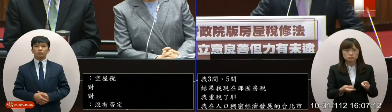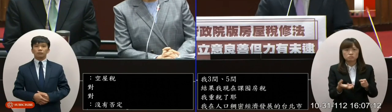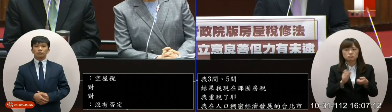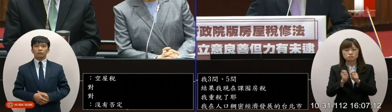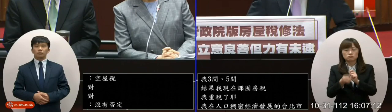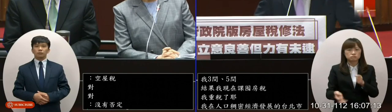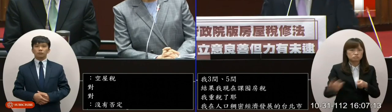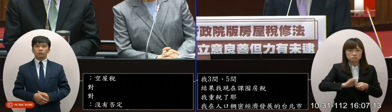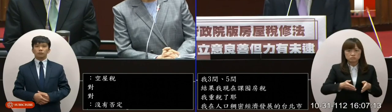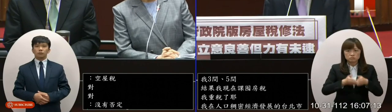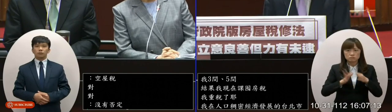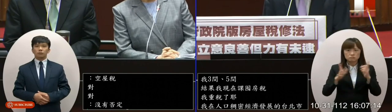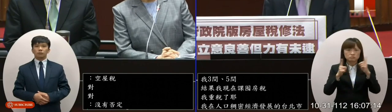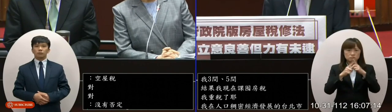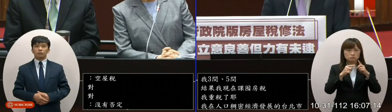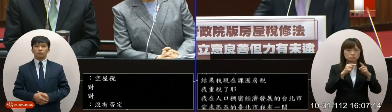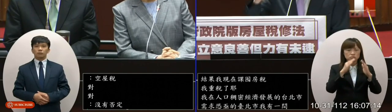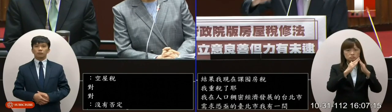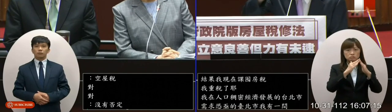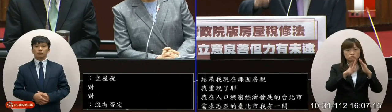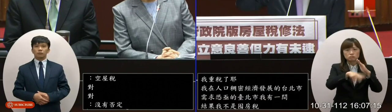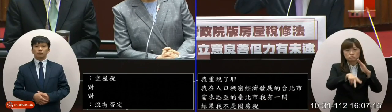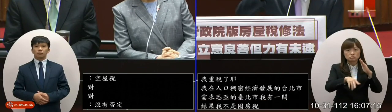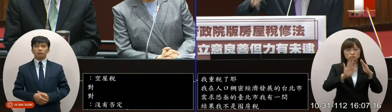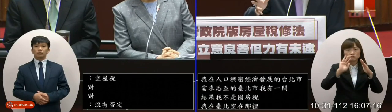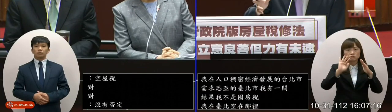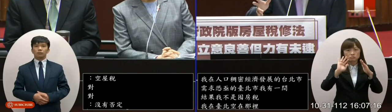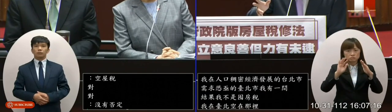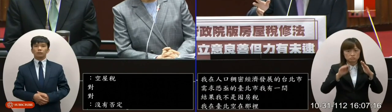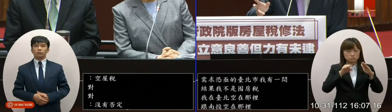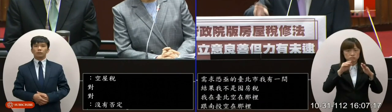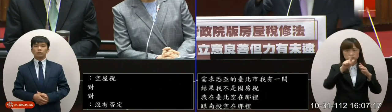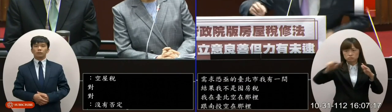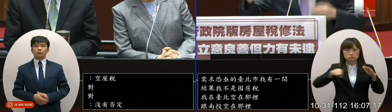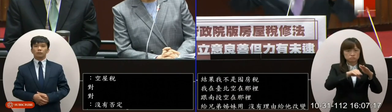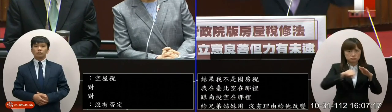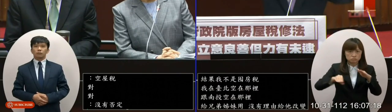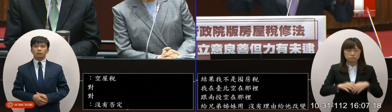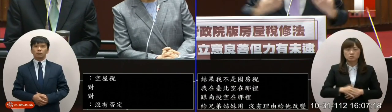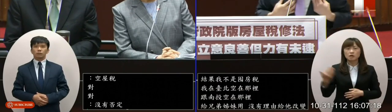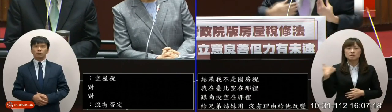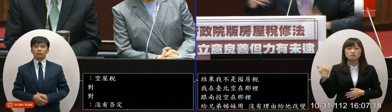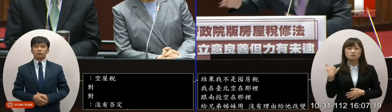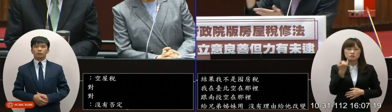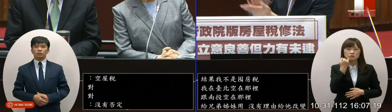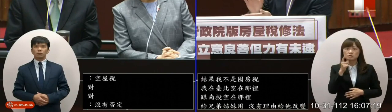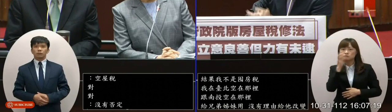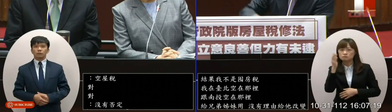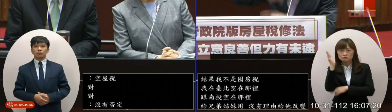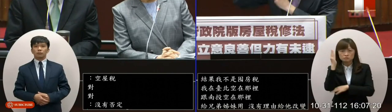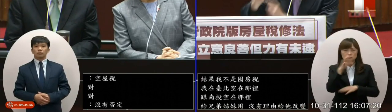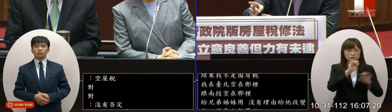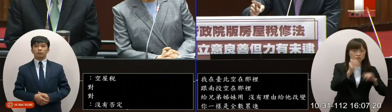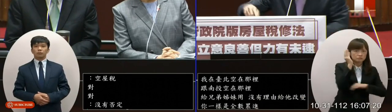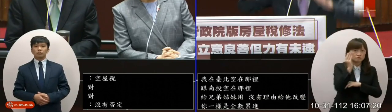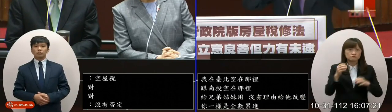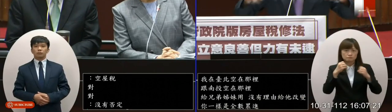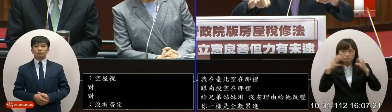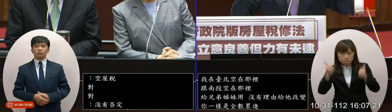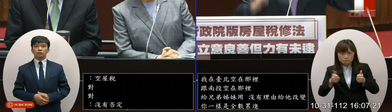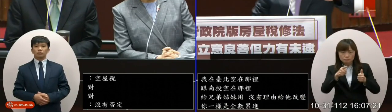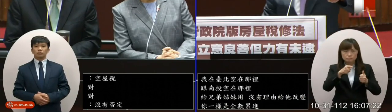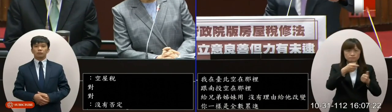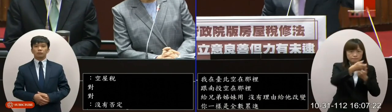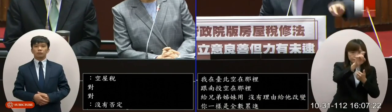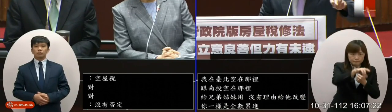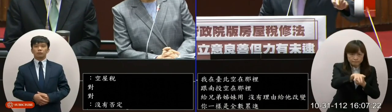解有些人東西很多做倉庫啊所以過去在討論空屋稅的時候還可以讓中央政府跟地方講好大家來指定哪個